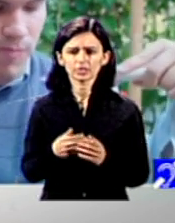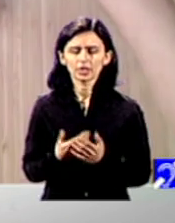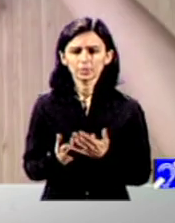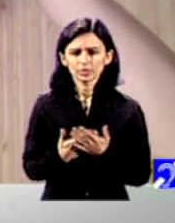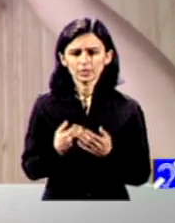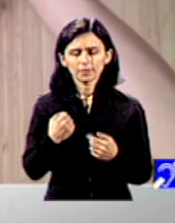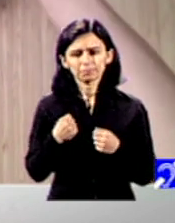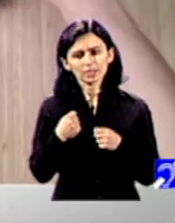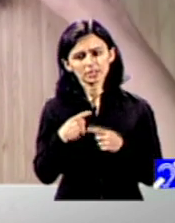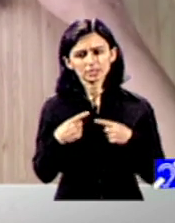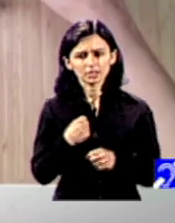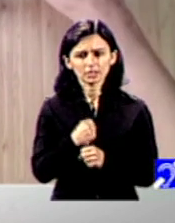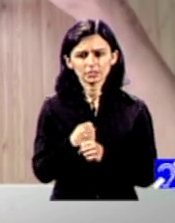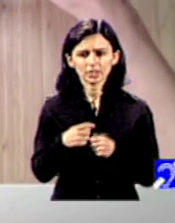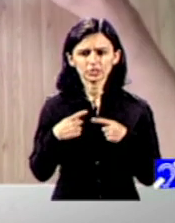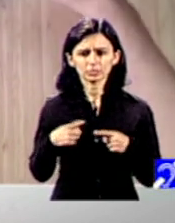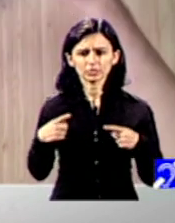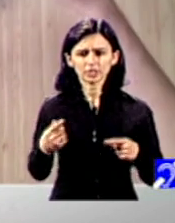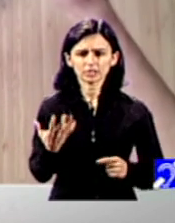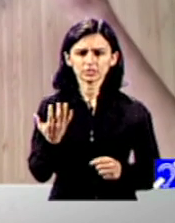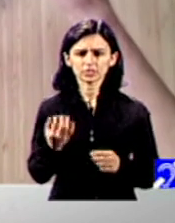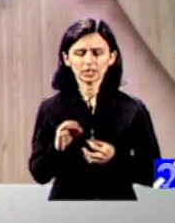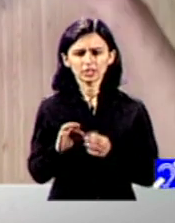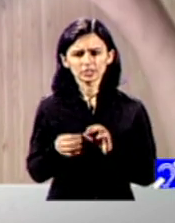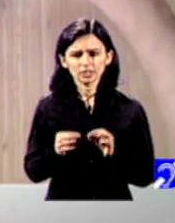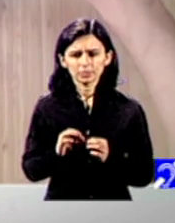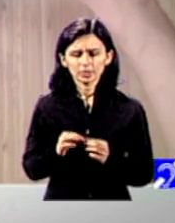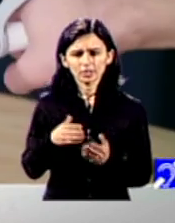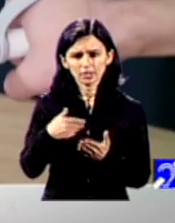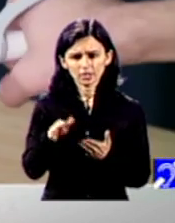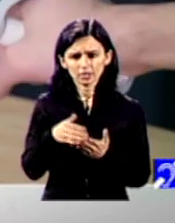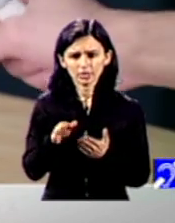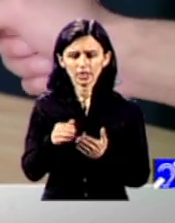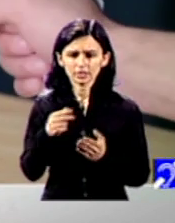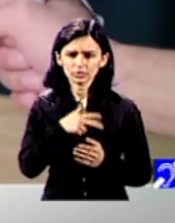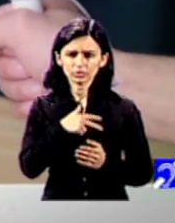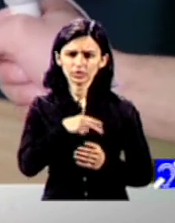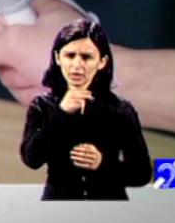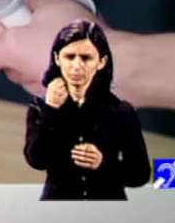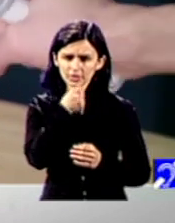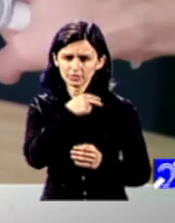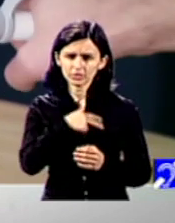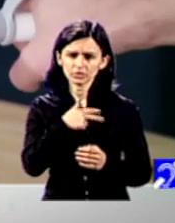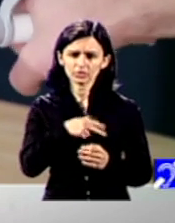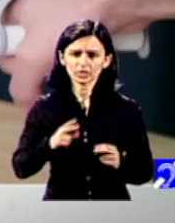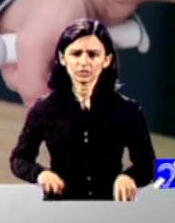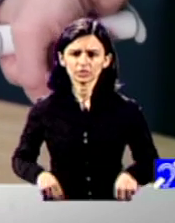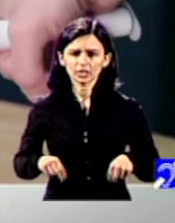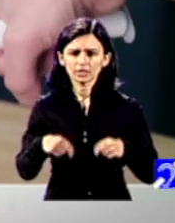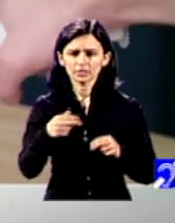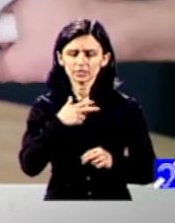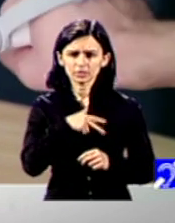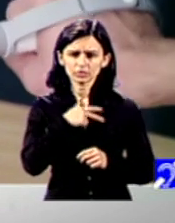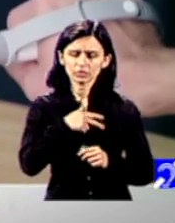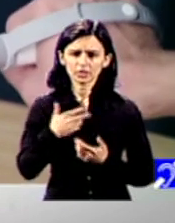diferența între ceea ce înseamnă cheltuială socială beneficii sociale și investiții sociale cele care de fapt îți